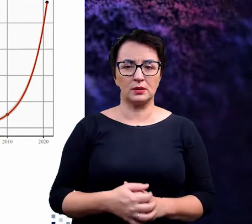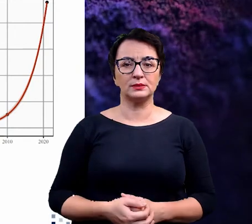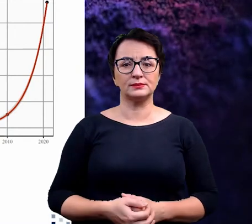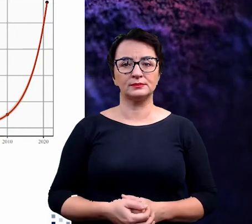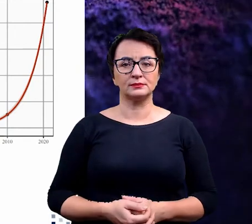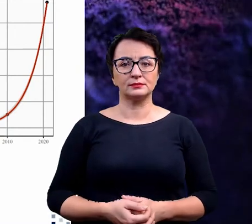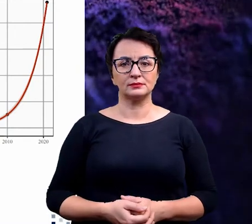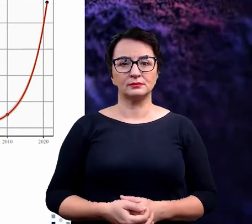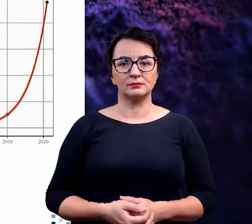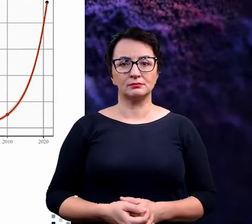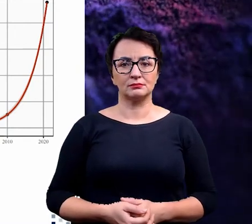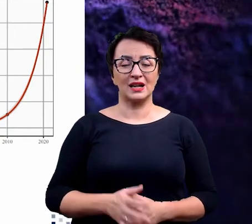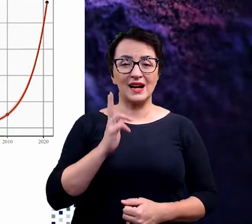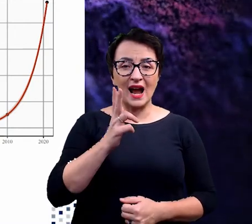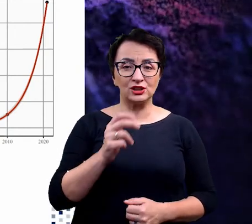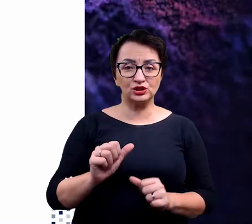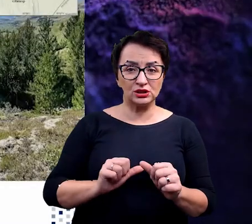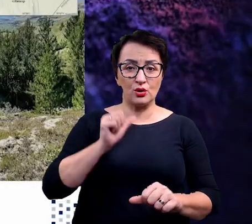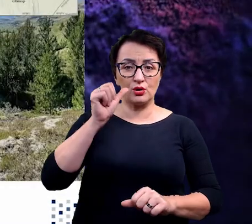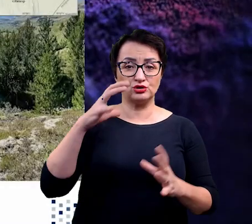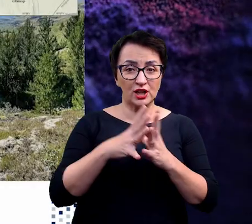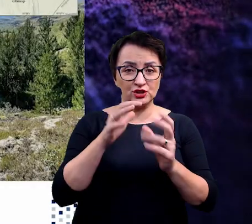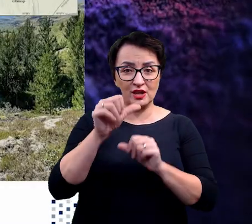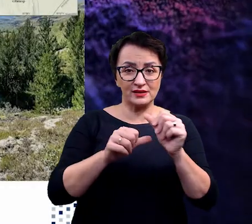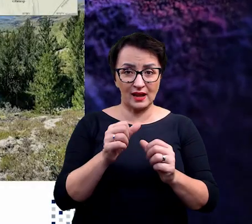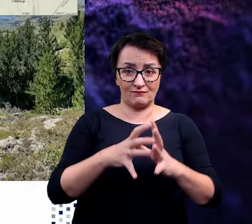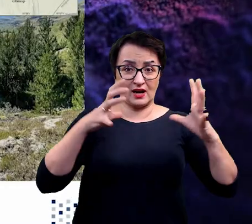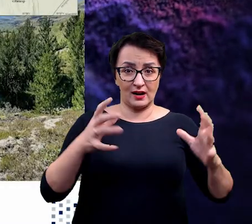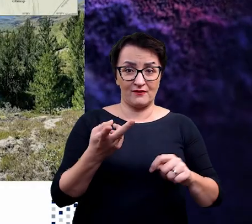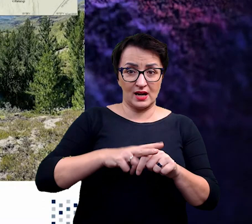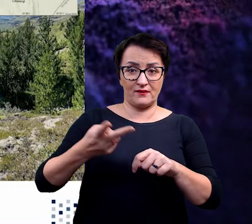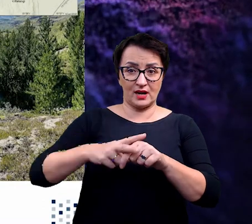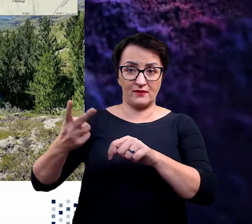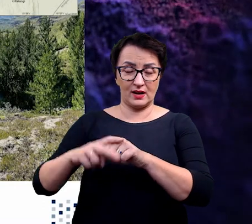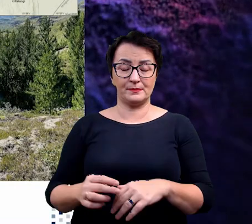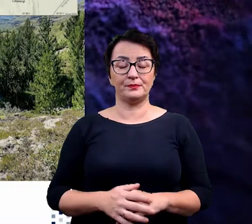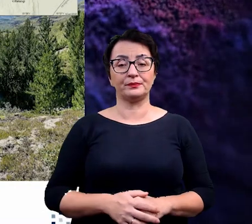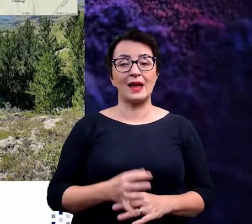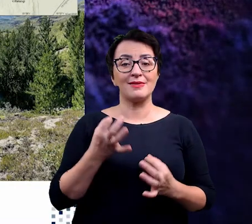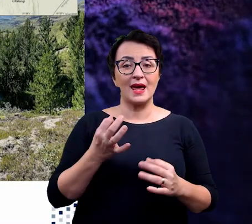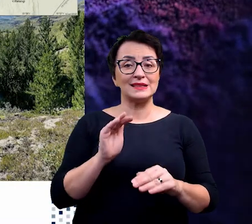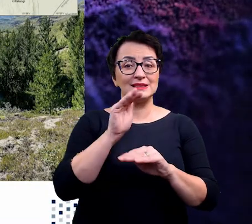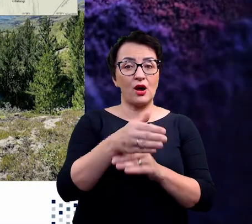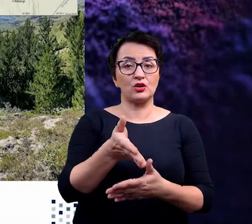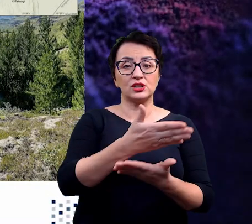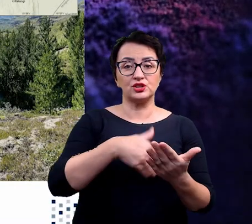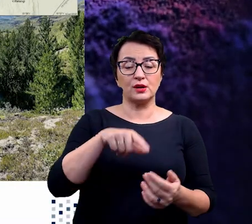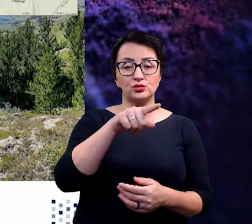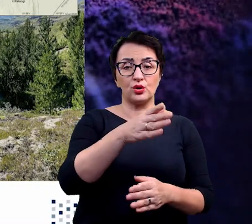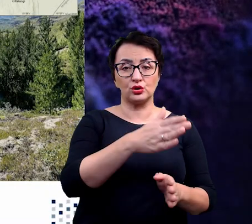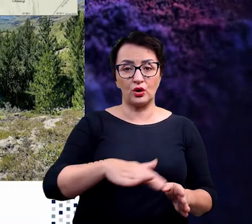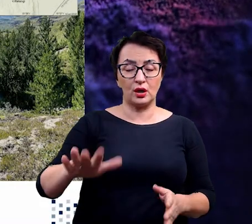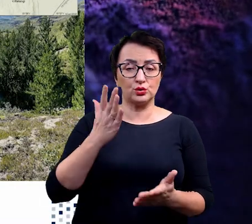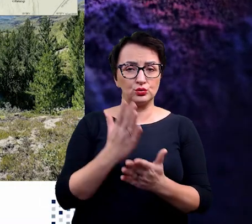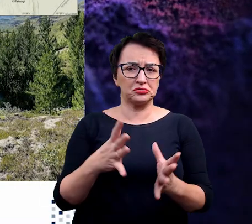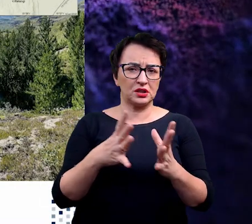w każdym dziesięcioleciu. Jak wygląda to w terenie? Jesteśmy teraz w zachodniej części tej doliny, gdzie inwazja trwa już kilkadziesiątków